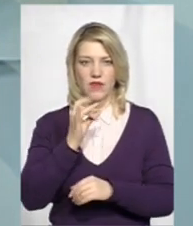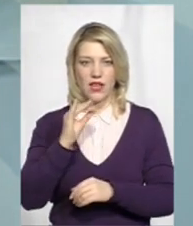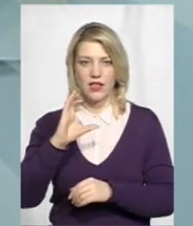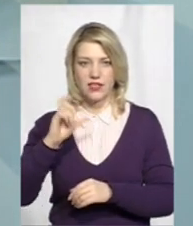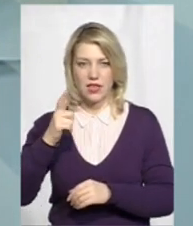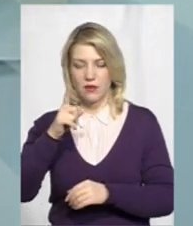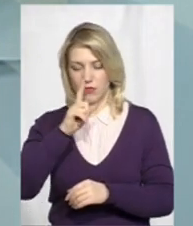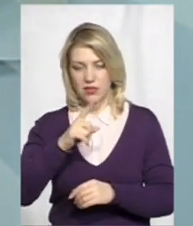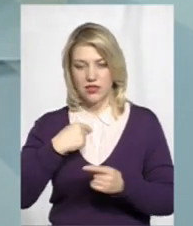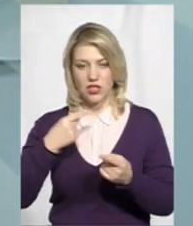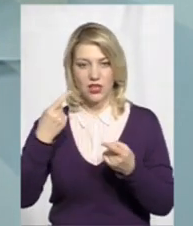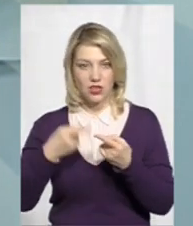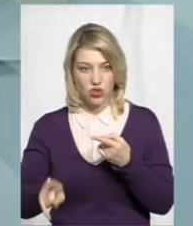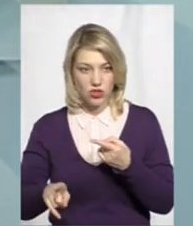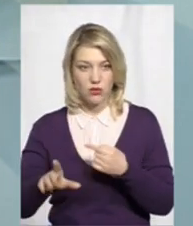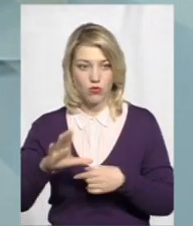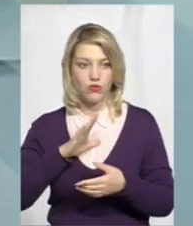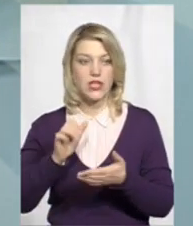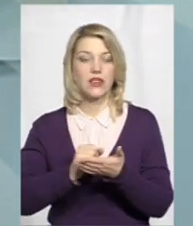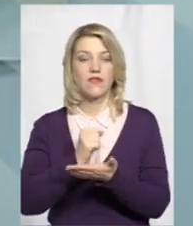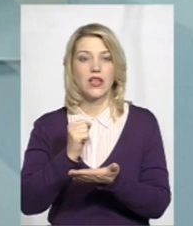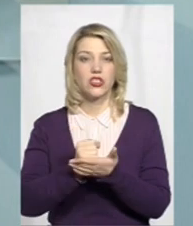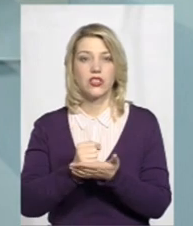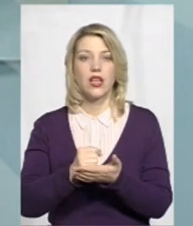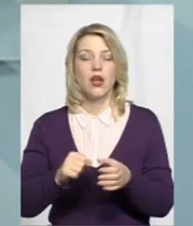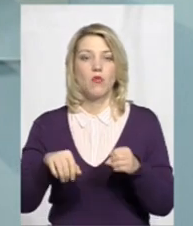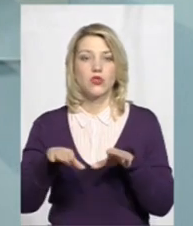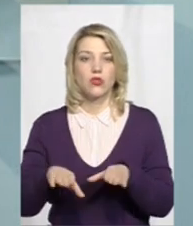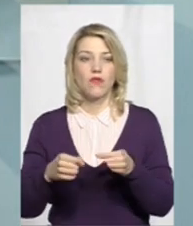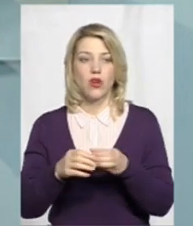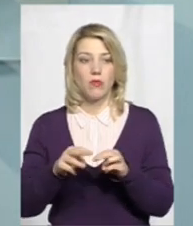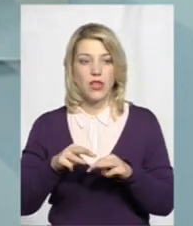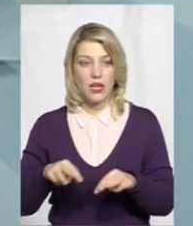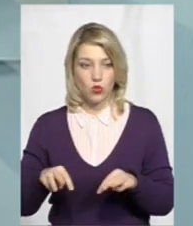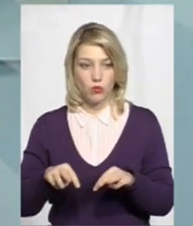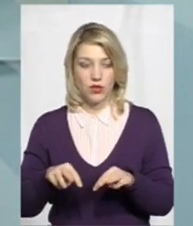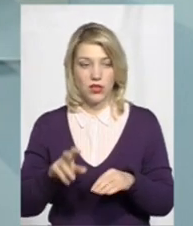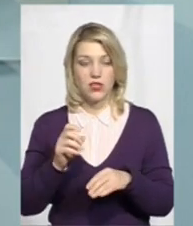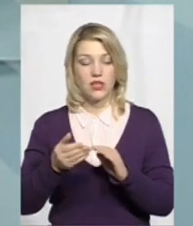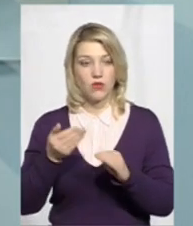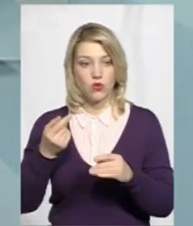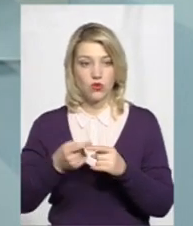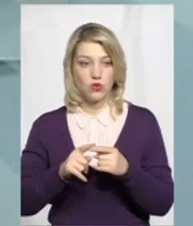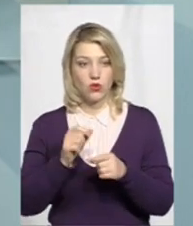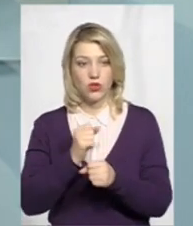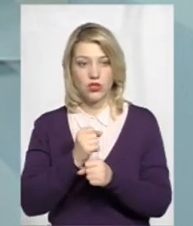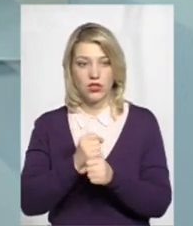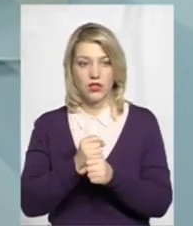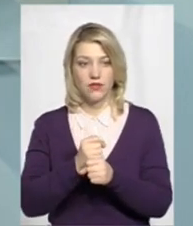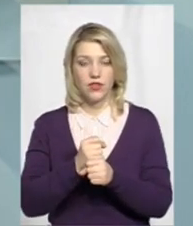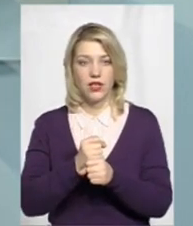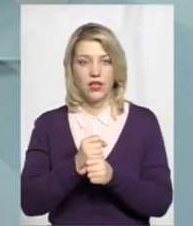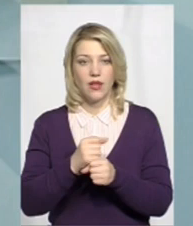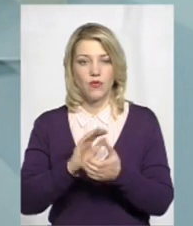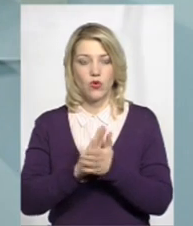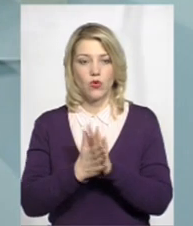інший був затверджений постановою Кабінету міністрів. До цього діяв типовий договір